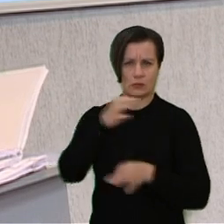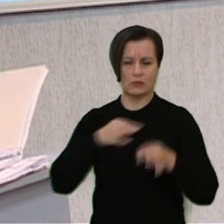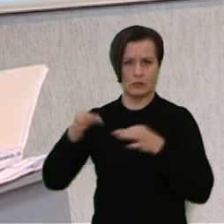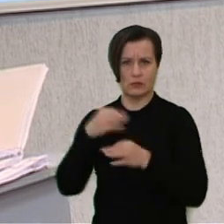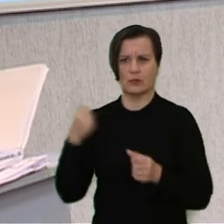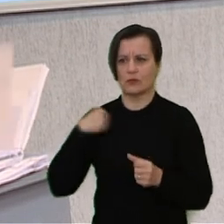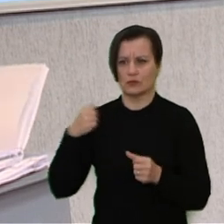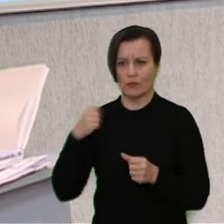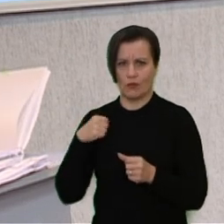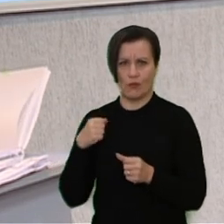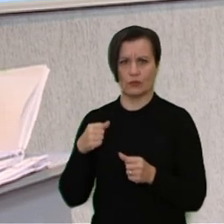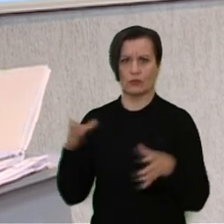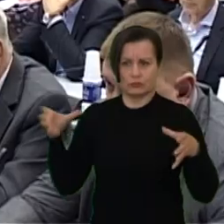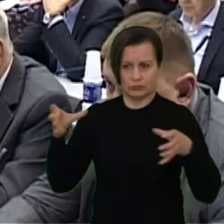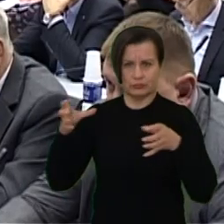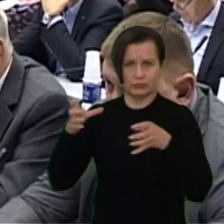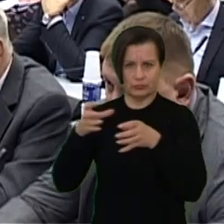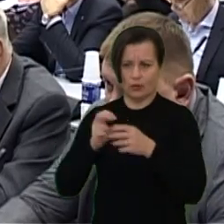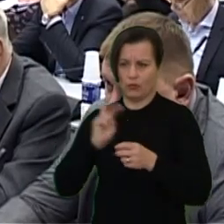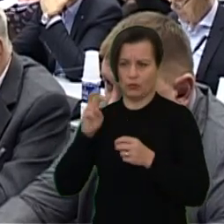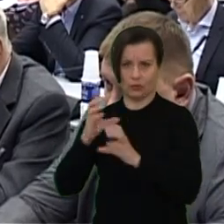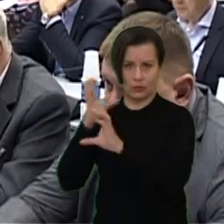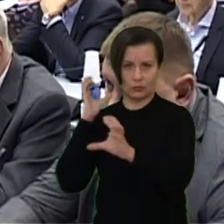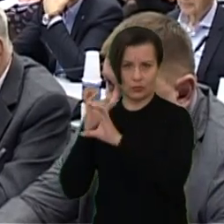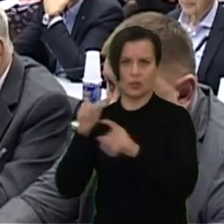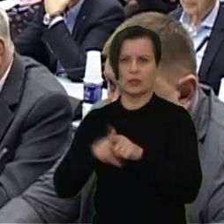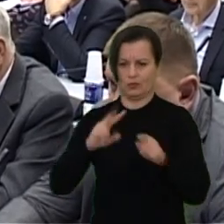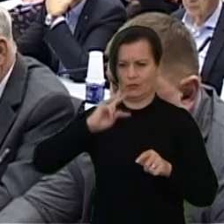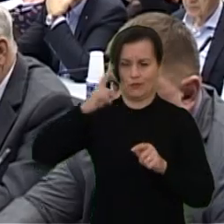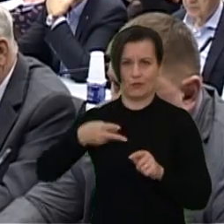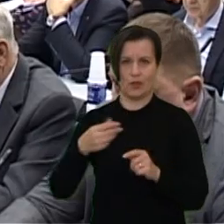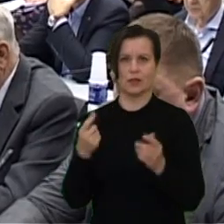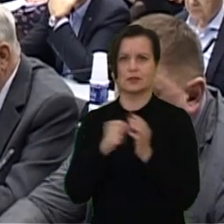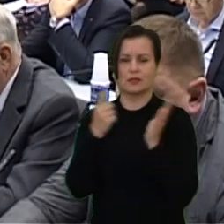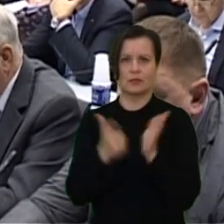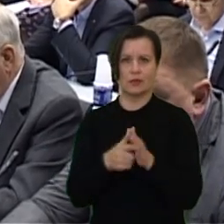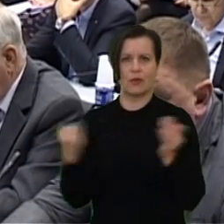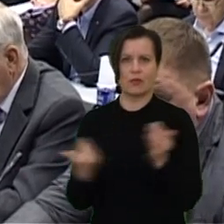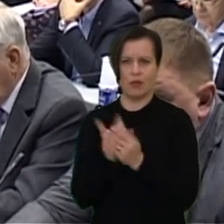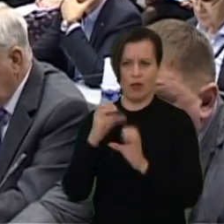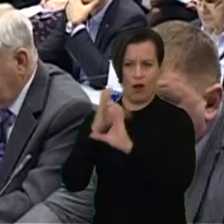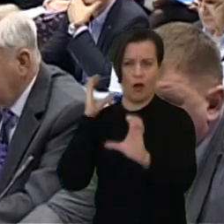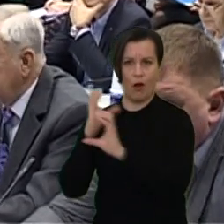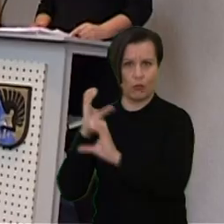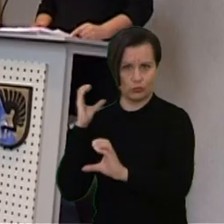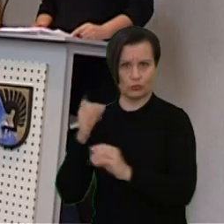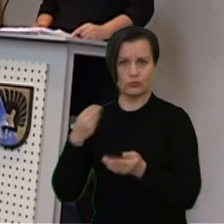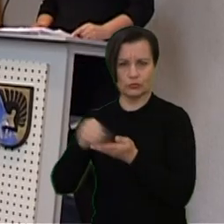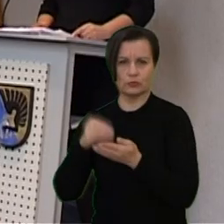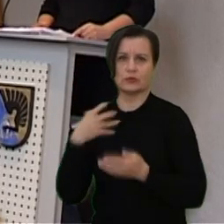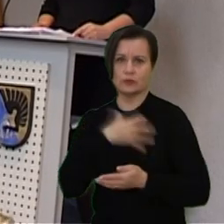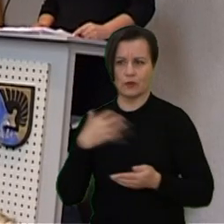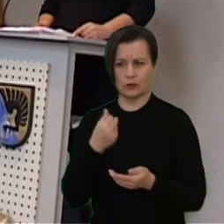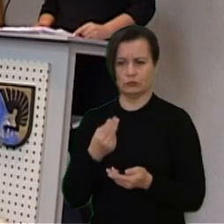rautams ir per porą metų autobusų parką atnaujinus net 17 naujais autobusais, tad būtina atsižvelgti ir įvairuotojų